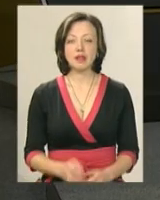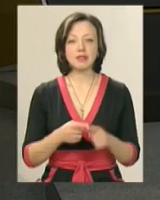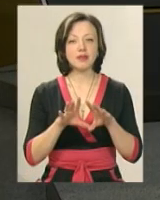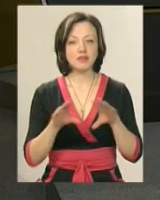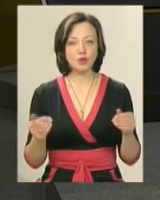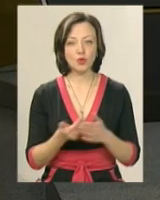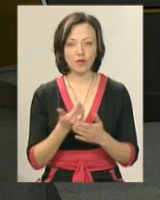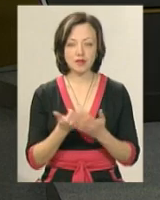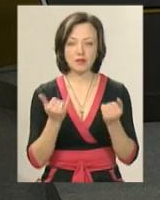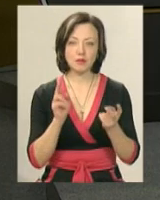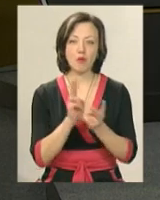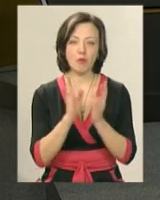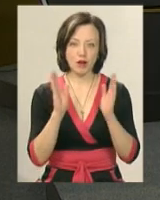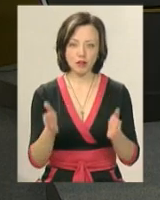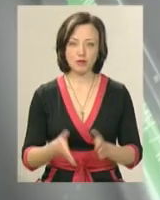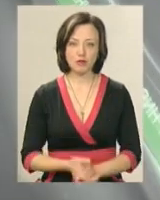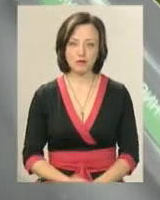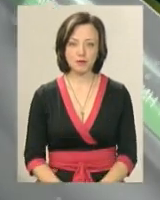новини на цю годину. Побачимось!